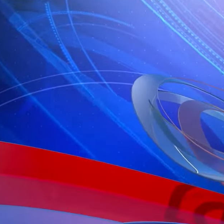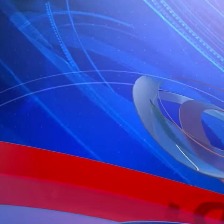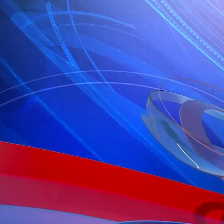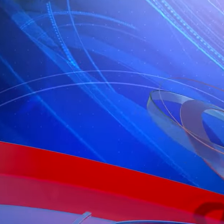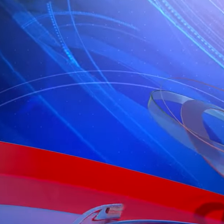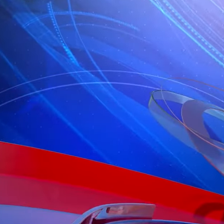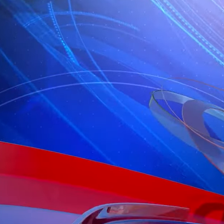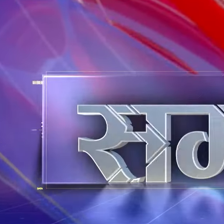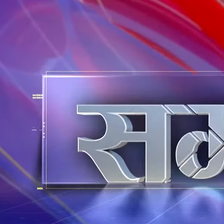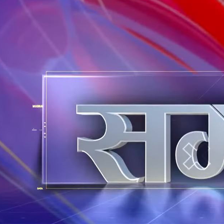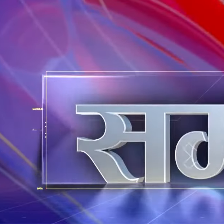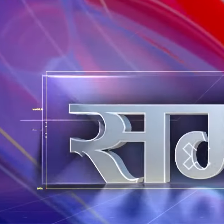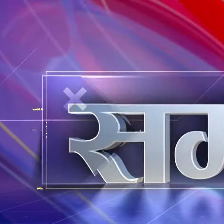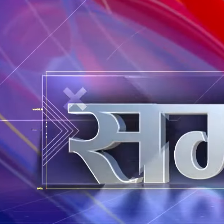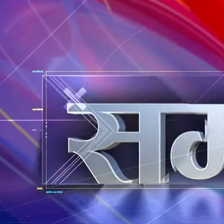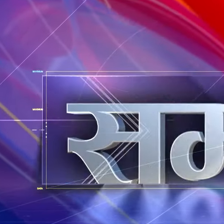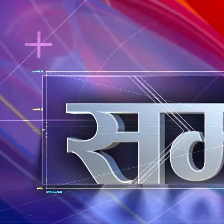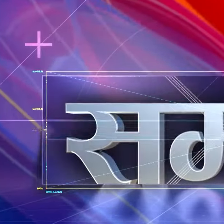झाल